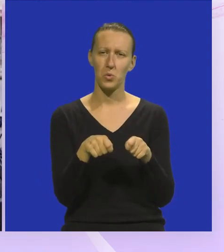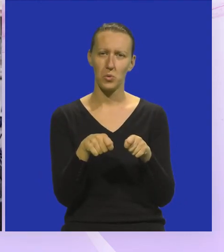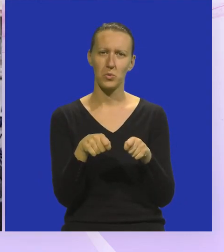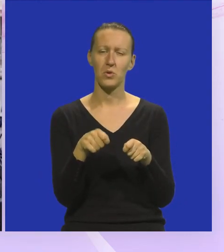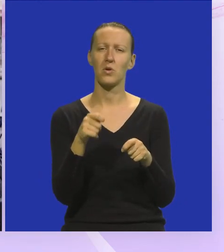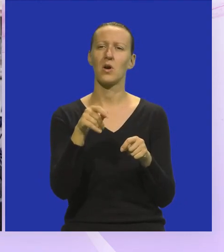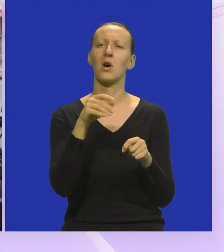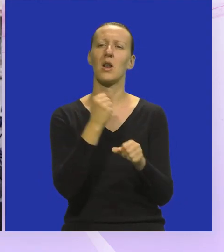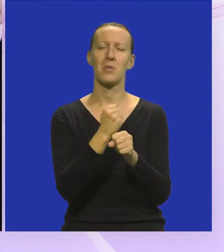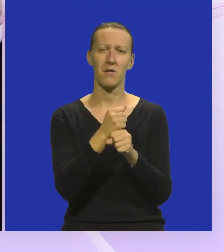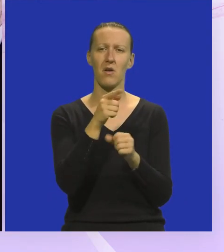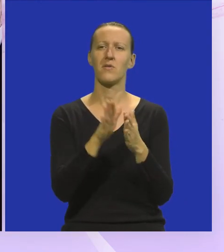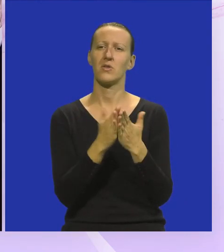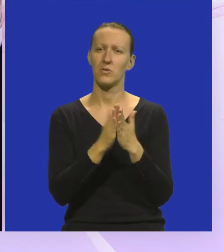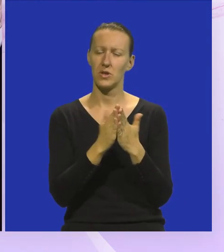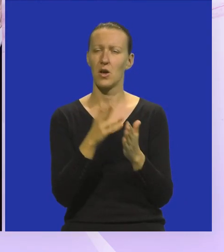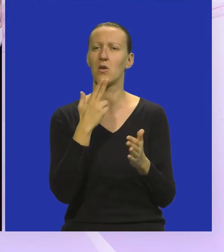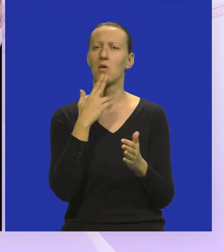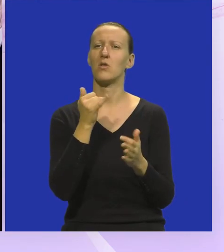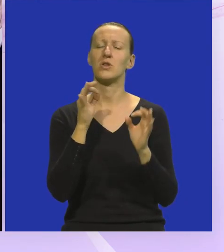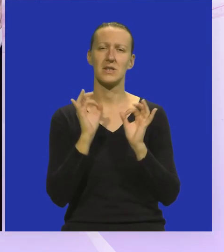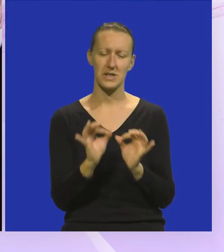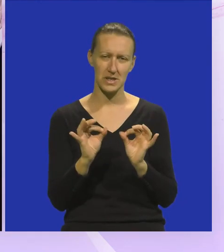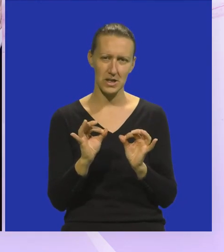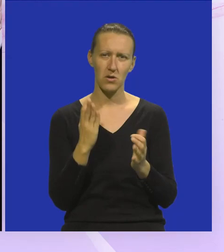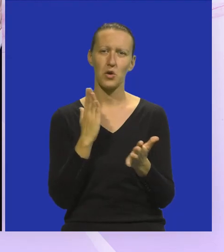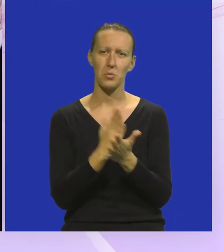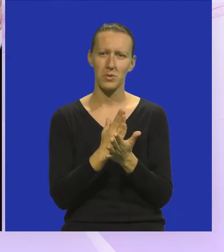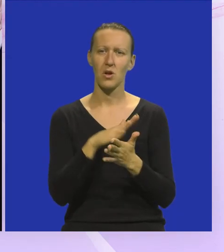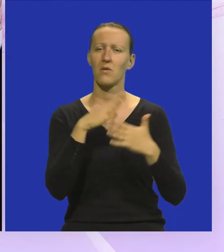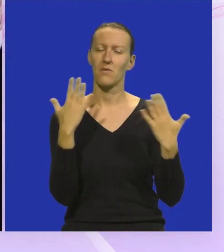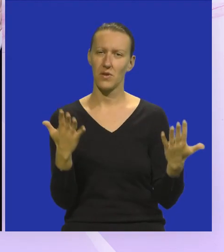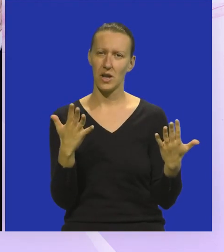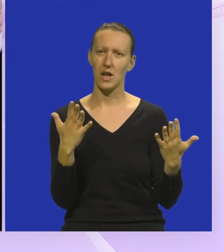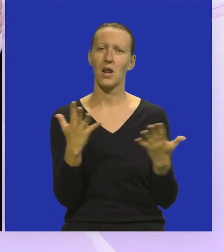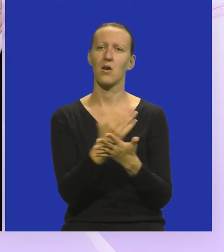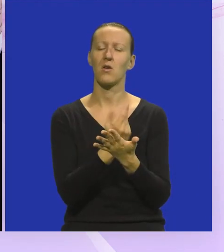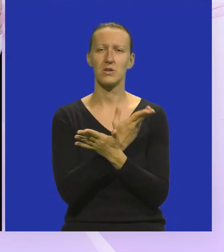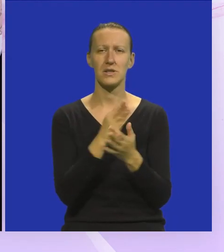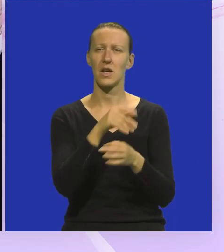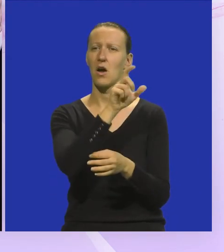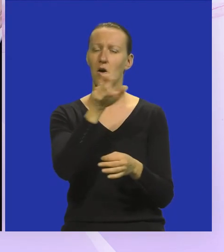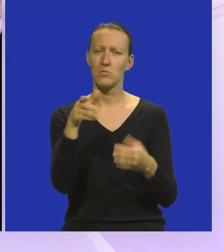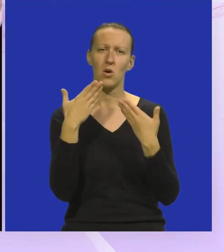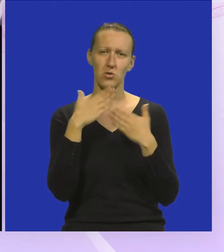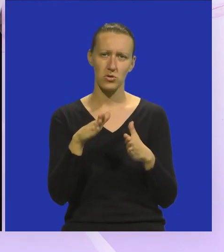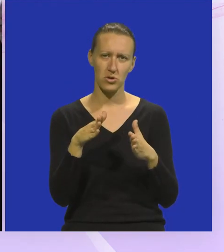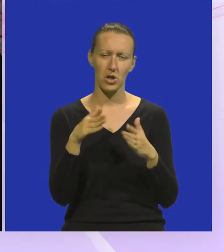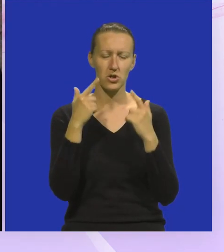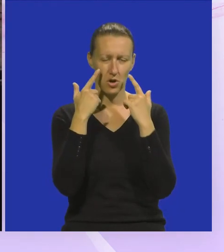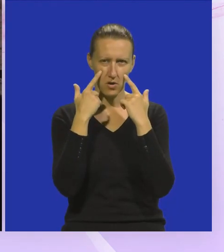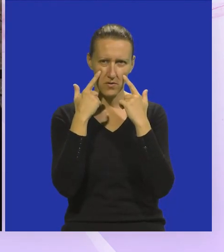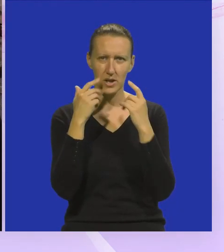izradila ovu slikovnicu koja će sigurno biti od velike, velike koriste za osobe oštećenog